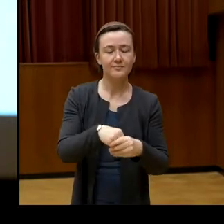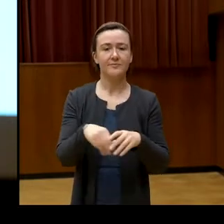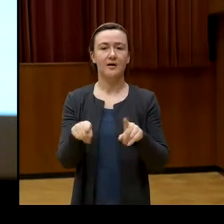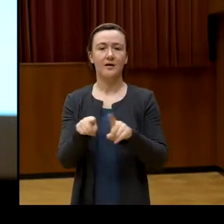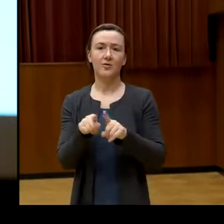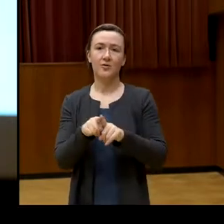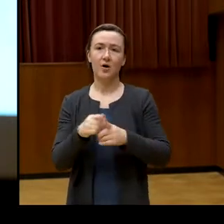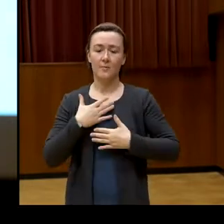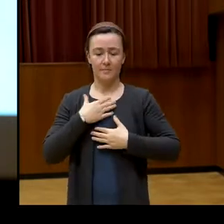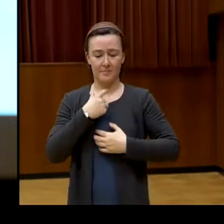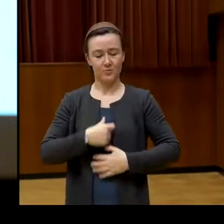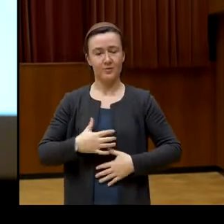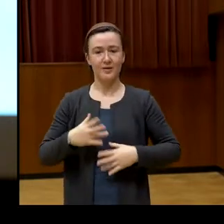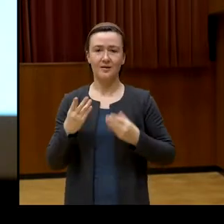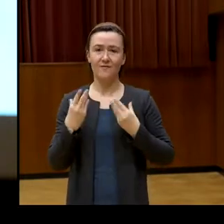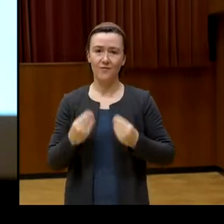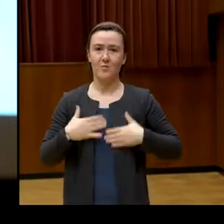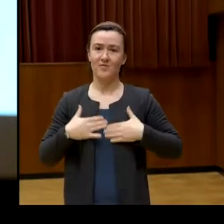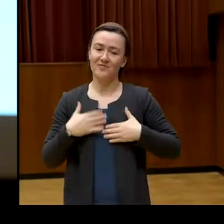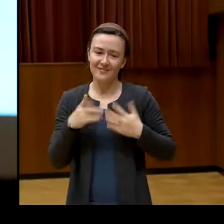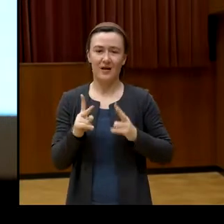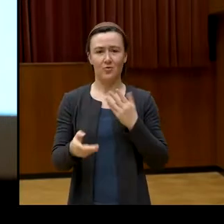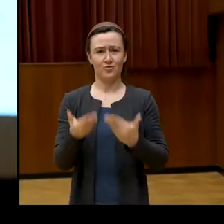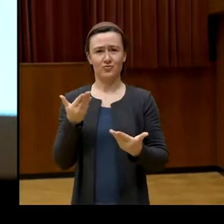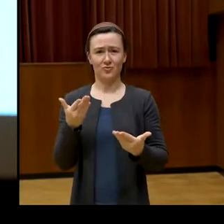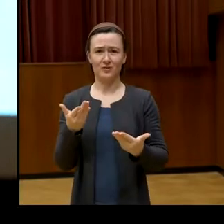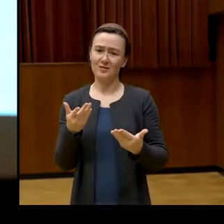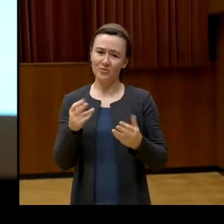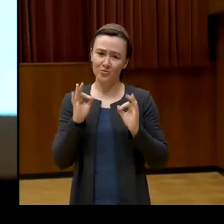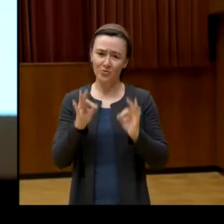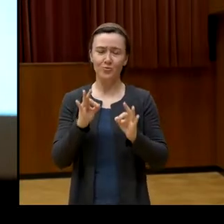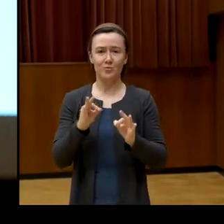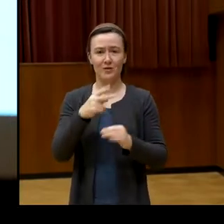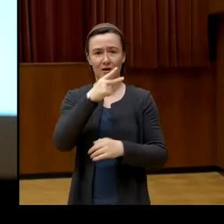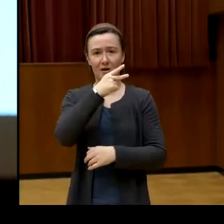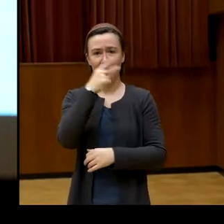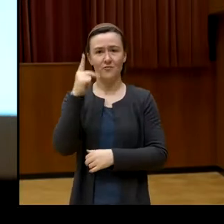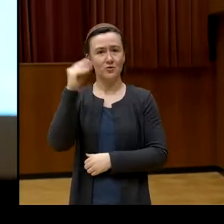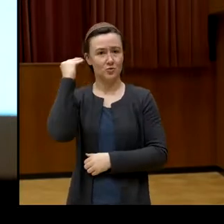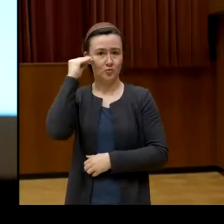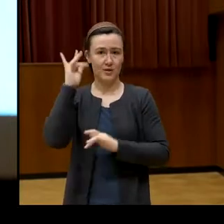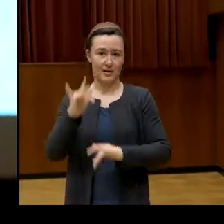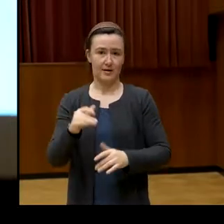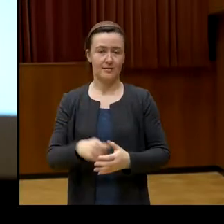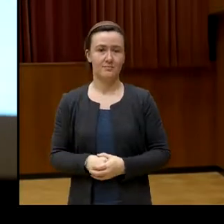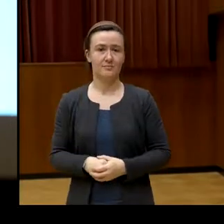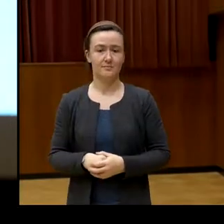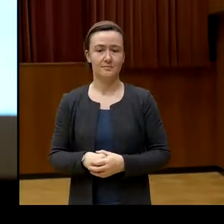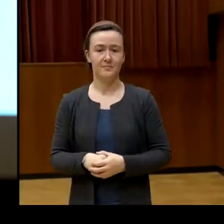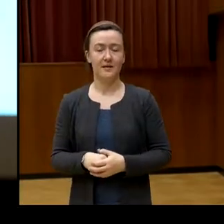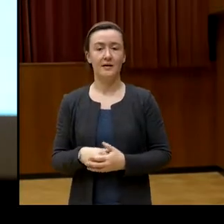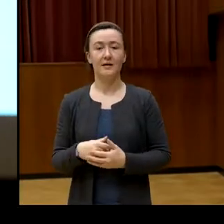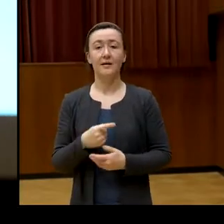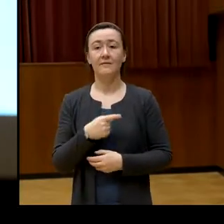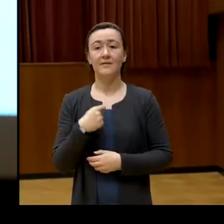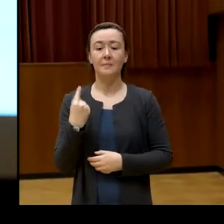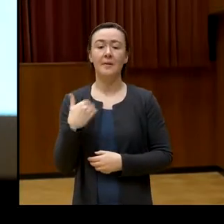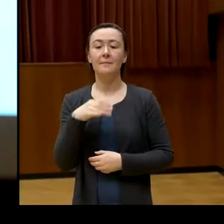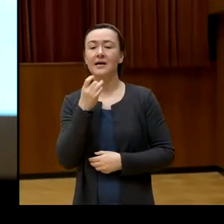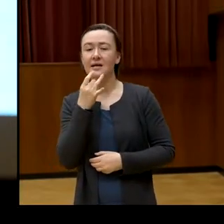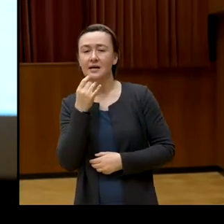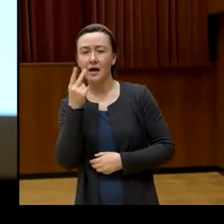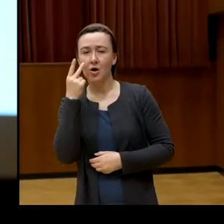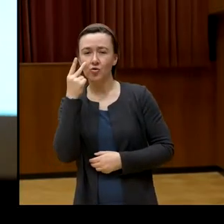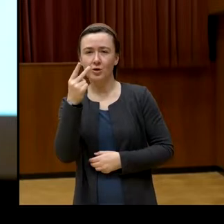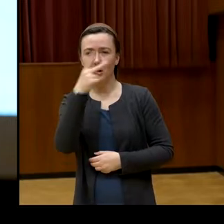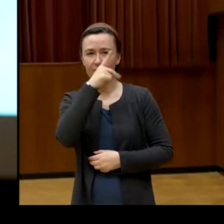aus. Gut, dass es Volkshochschulen gibt. Wenn wir etwas genauer in das Kursgeschehen von